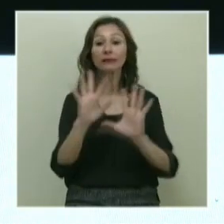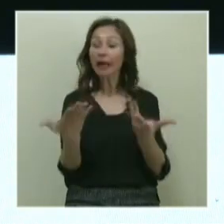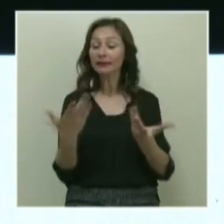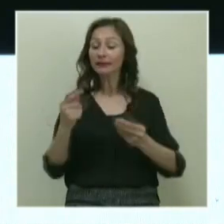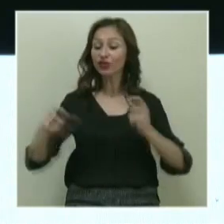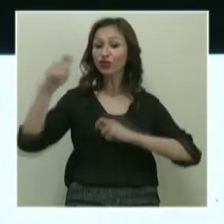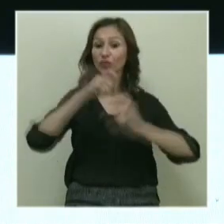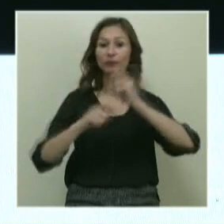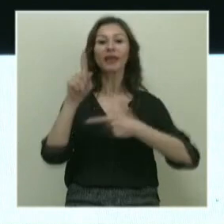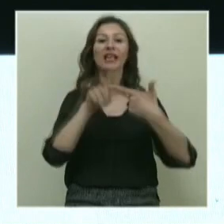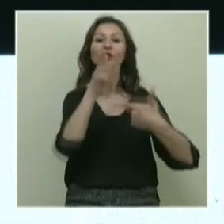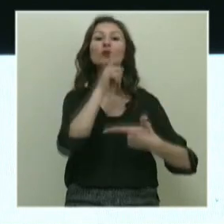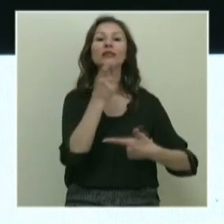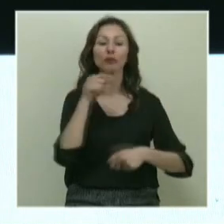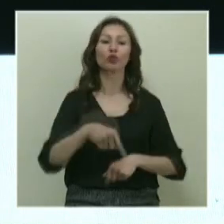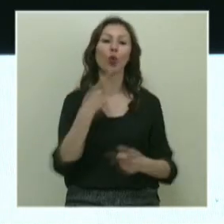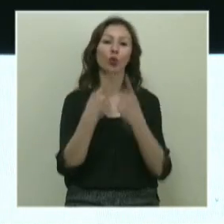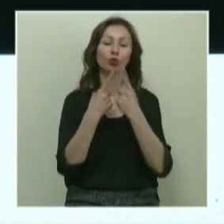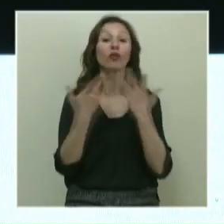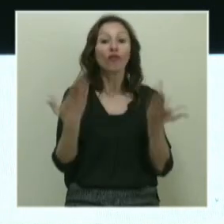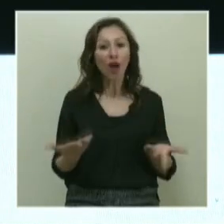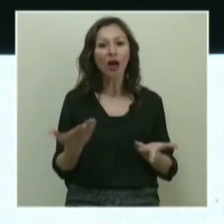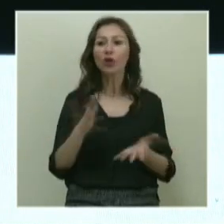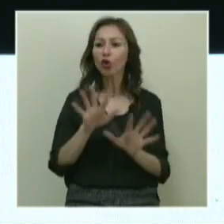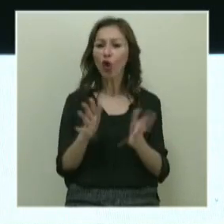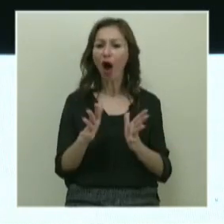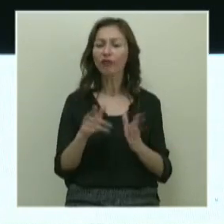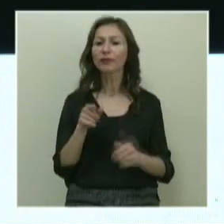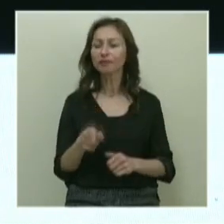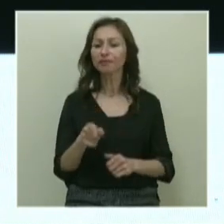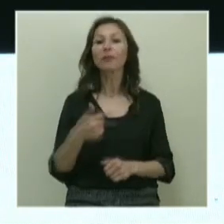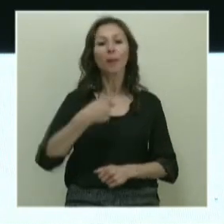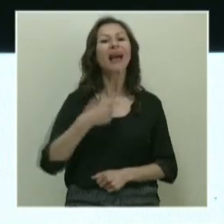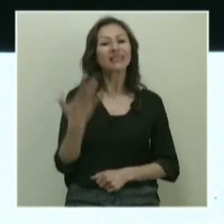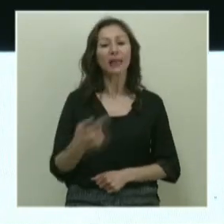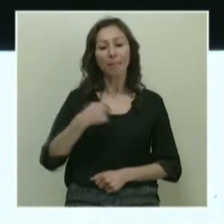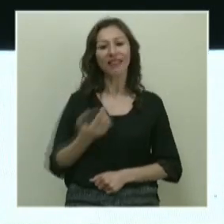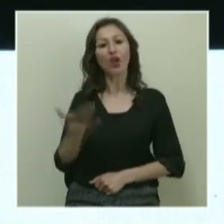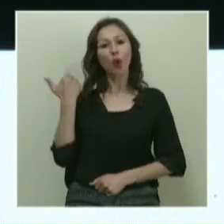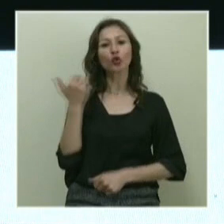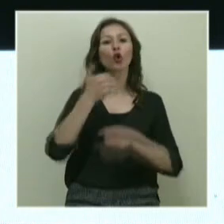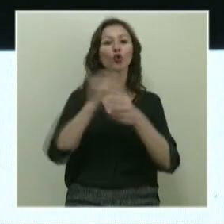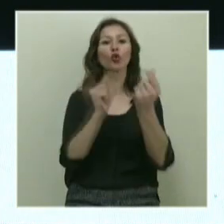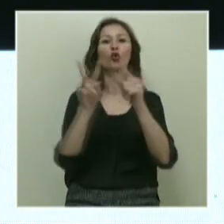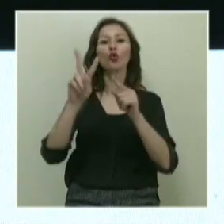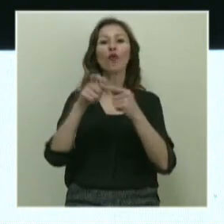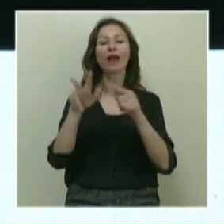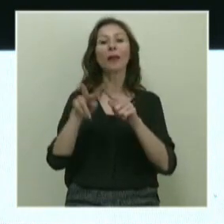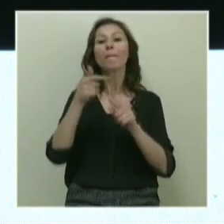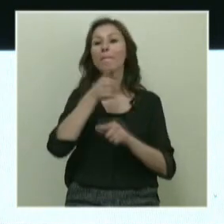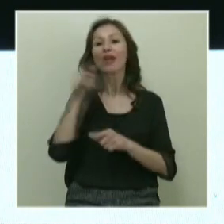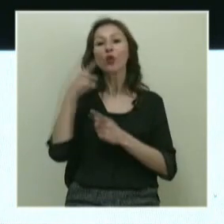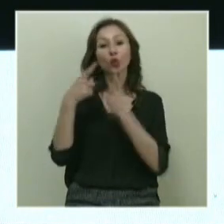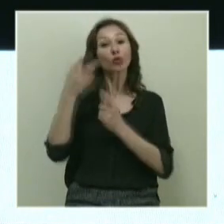edeceğiz? İkinci zılı burada konuşuyoruz. Fakat işin tuhaf yanı şu, ben zaten benden önce Güven Bey'in konuşacağını duyunca, Güven Bey